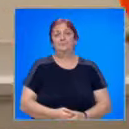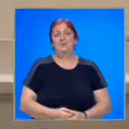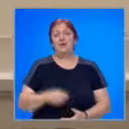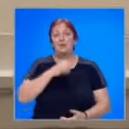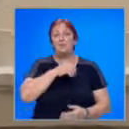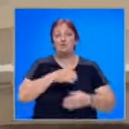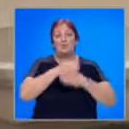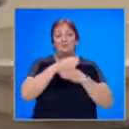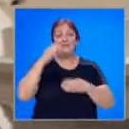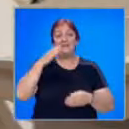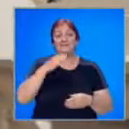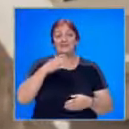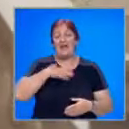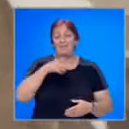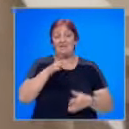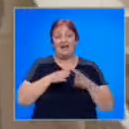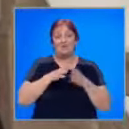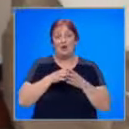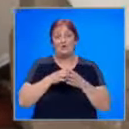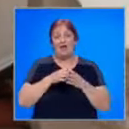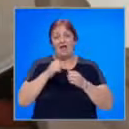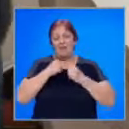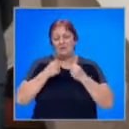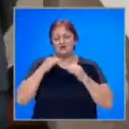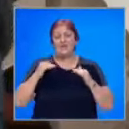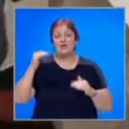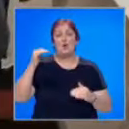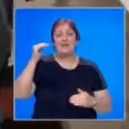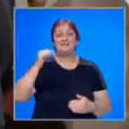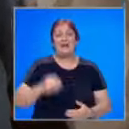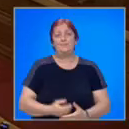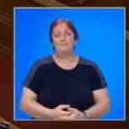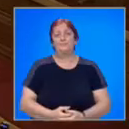Ще получат ли подкрепа министрите на има такъв народ, напрежението расте.